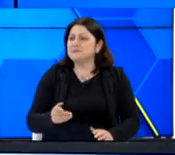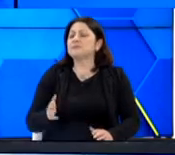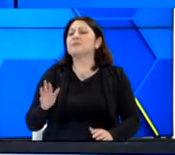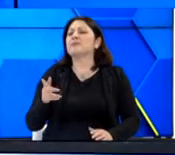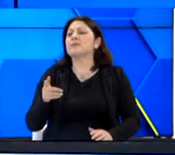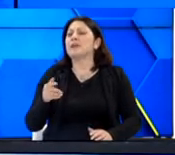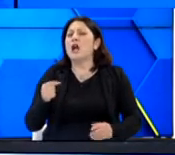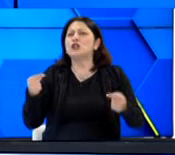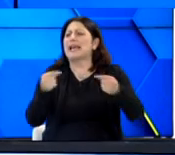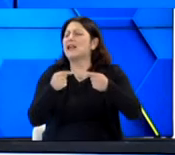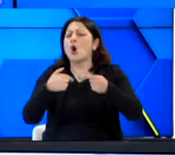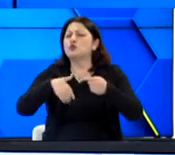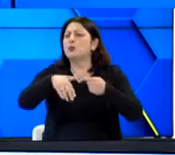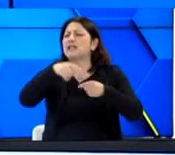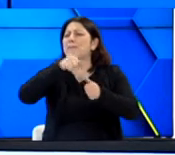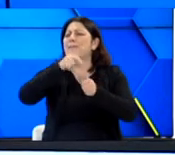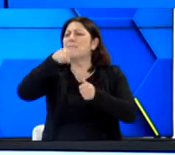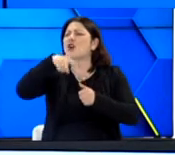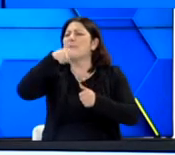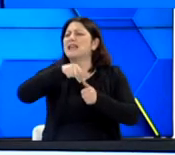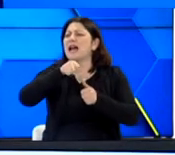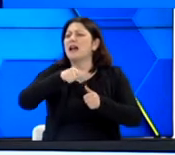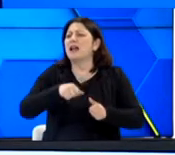πότε τοποθετεί το τελικώς, για να ξέρουμε να σημειώσουμε.